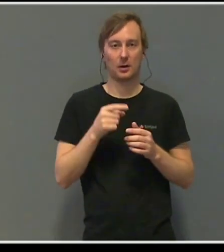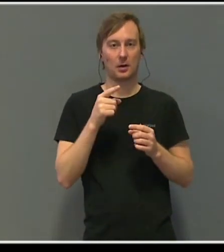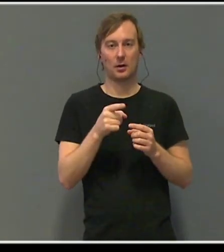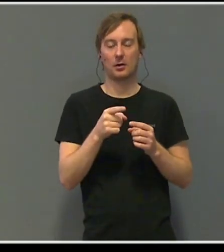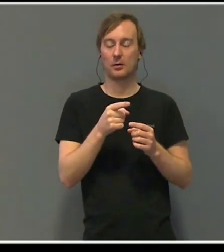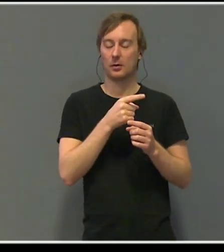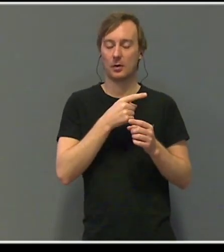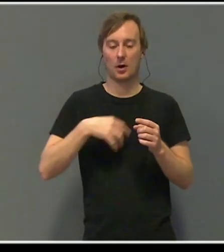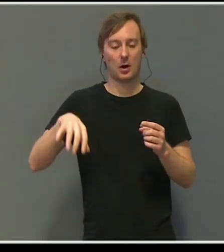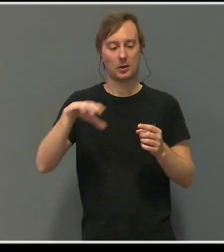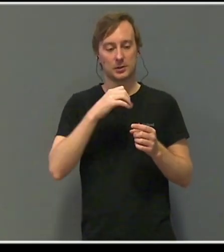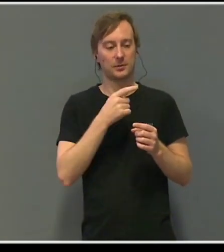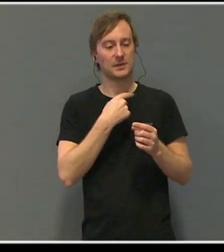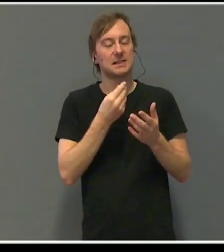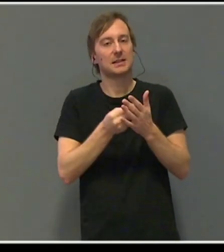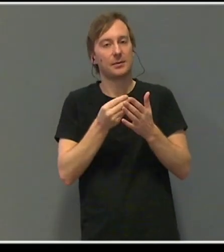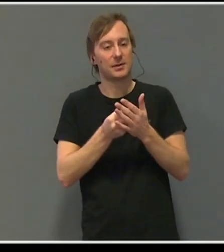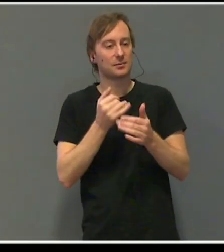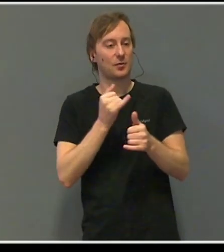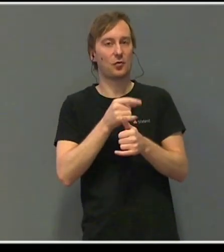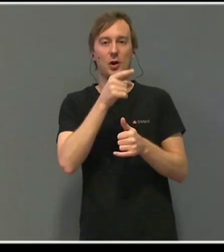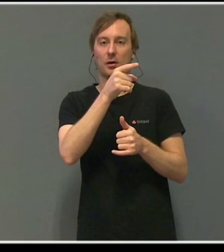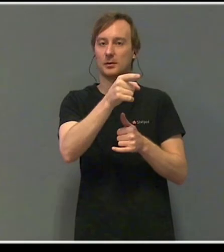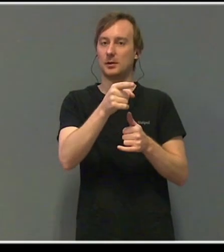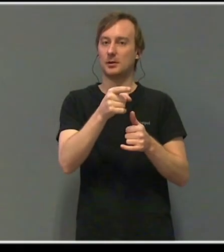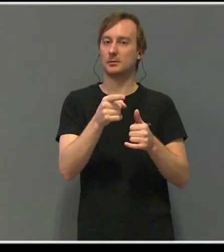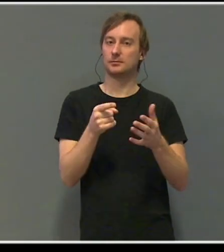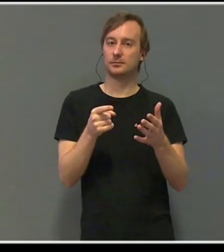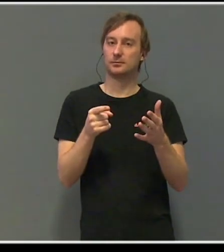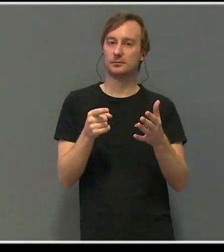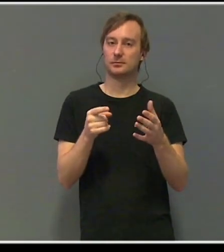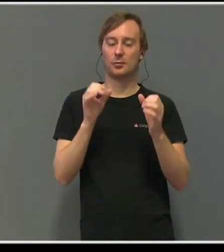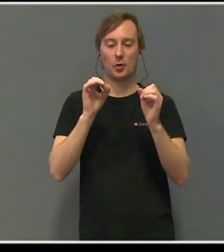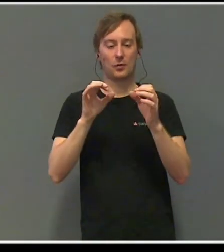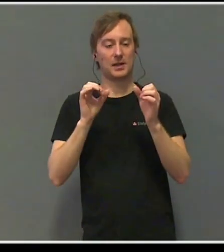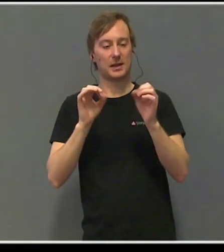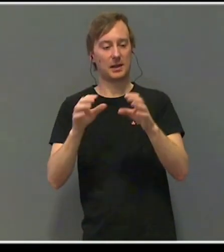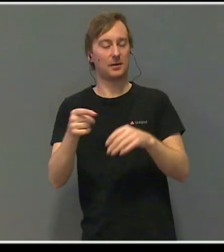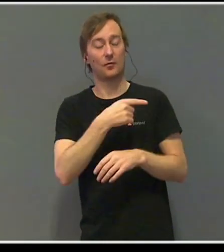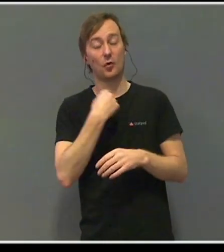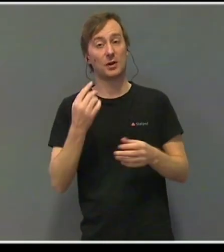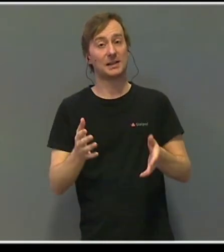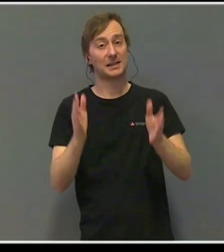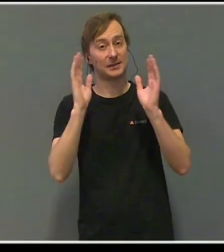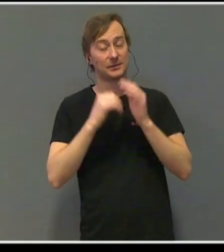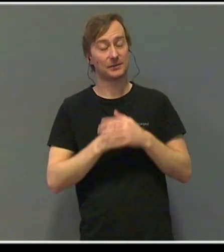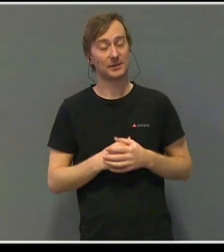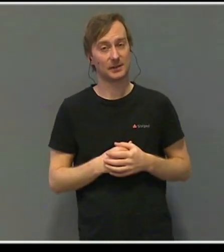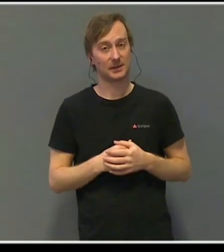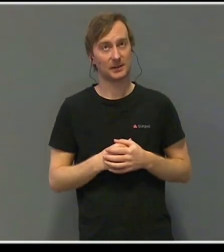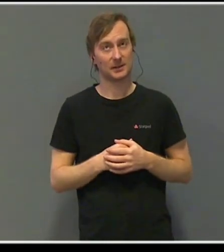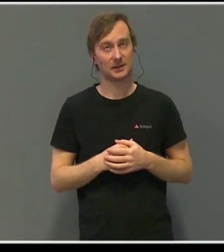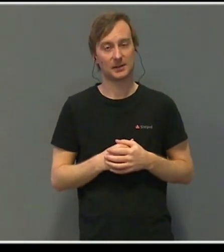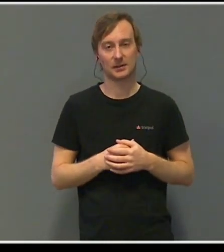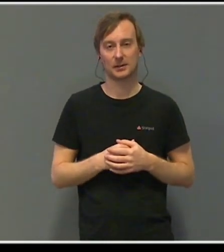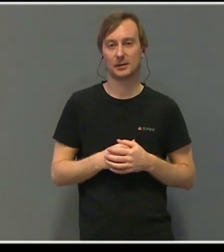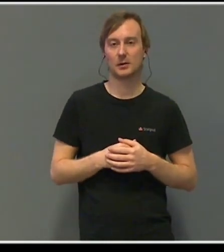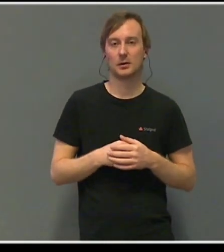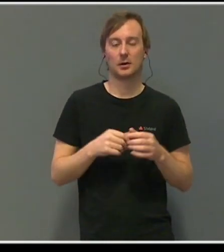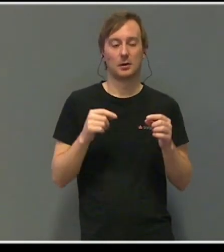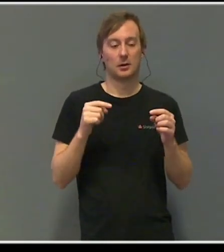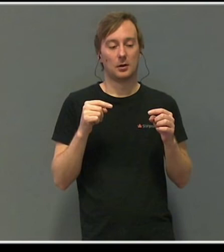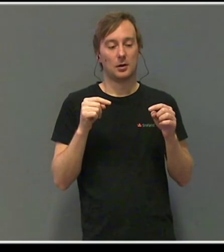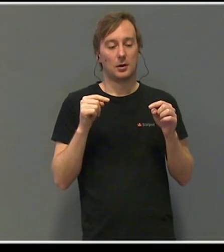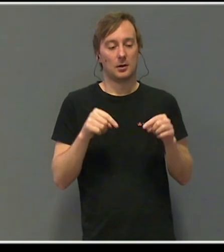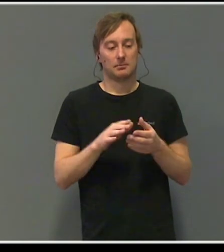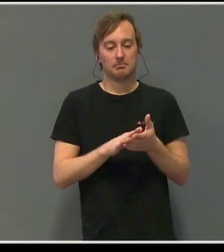og som vi alle setter så enorm pris på. Mats var vårt lim. Jeg kan ikke engang nærme meg forståelsen av det hulrommet